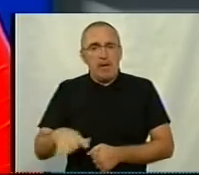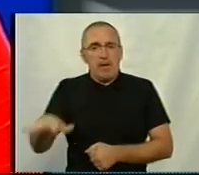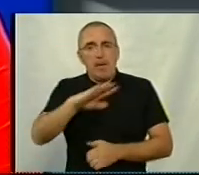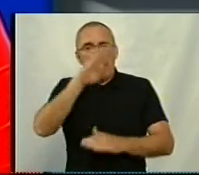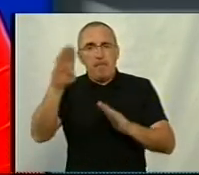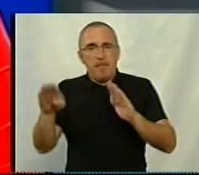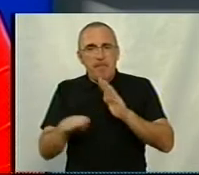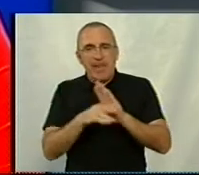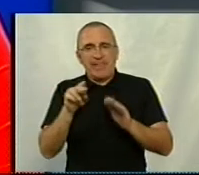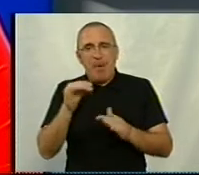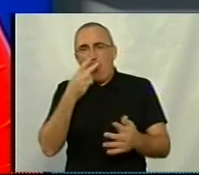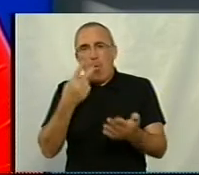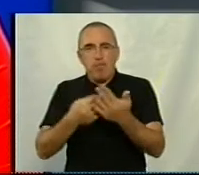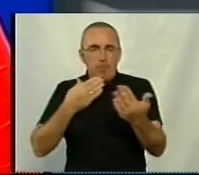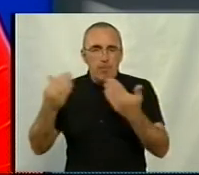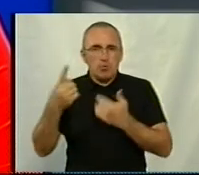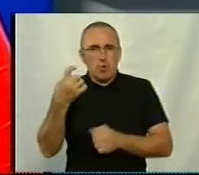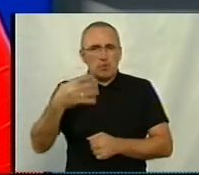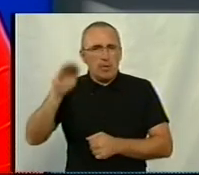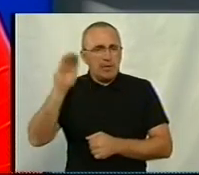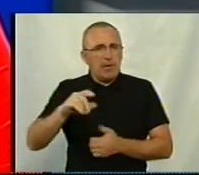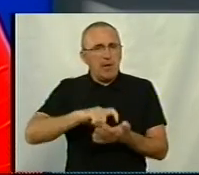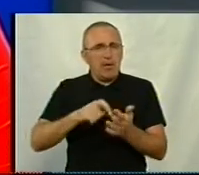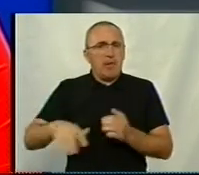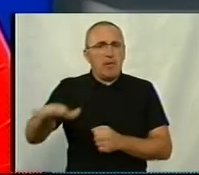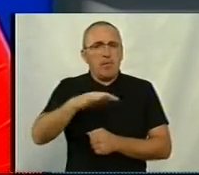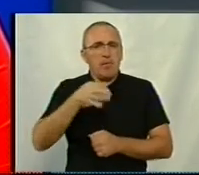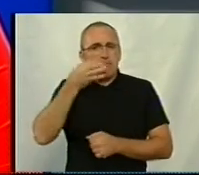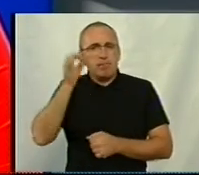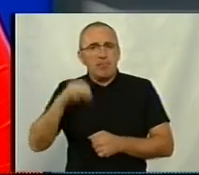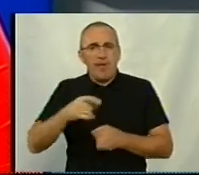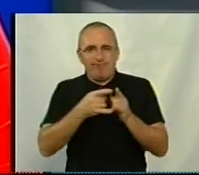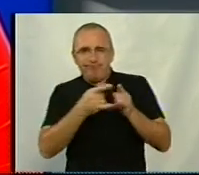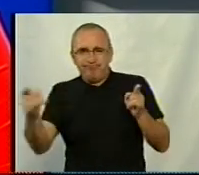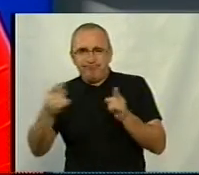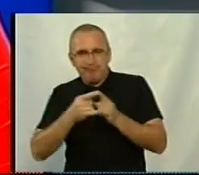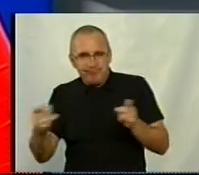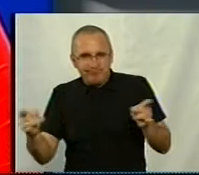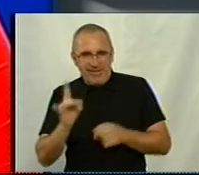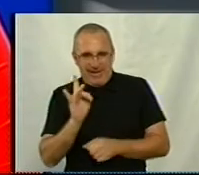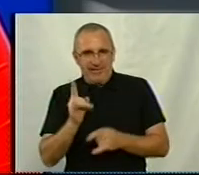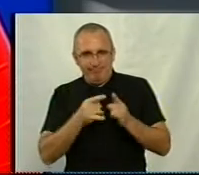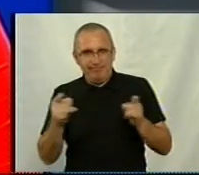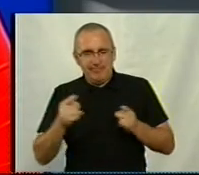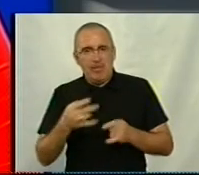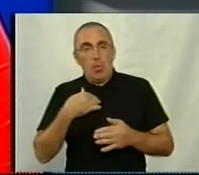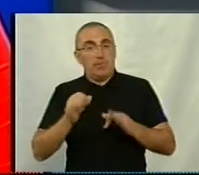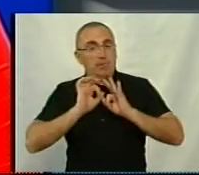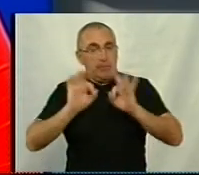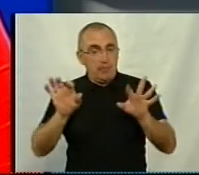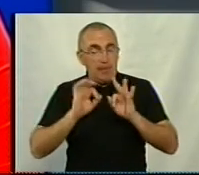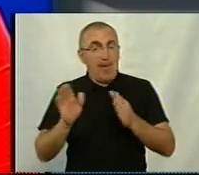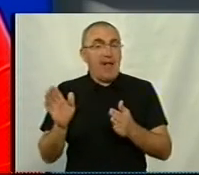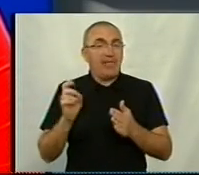під демо-покази, 140 тисяч квадратних метрів велика комфортна порковка. Це саме також я б хотіла відмітити на